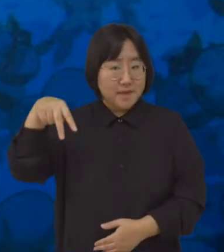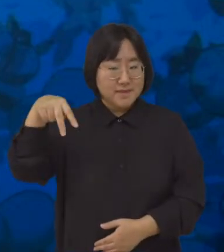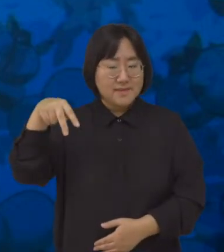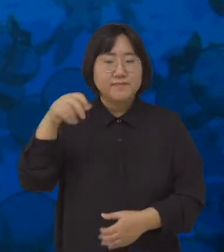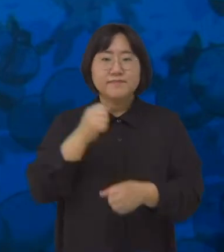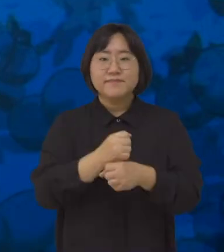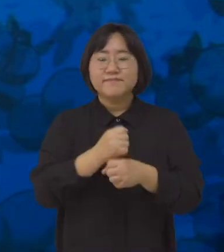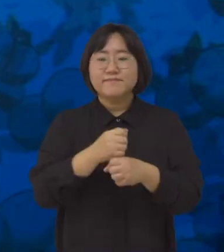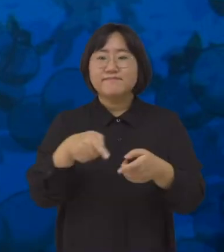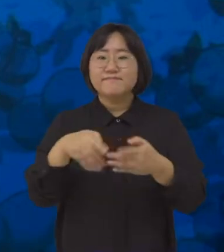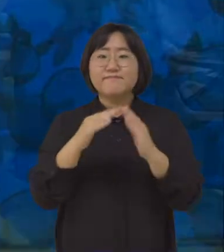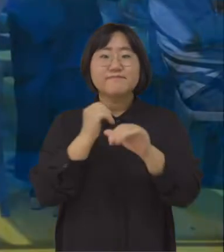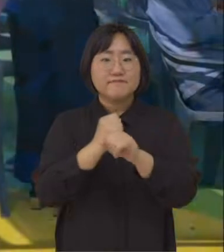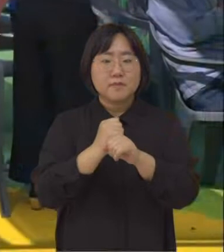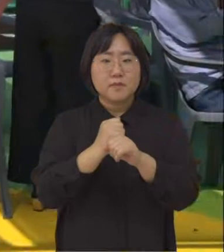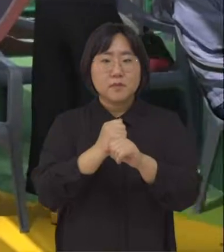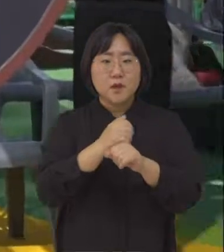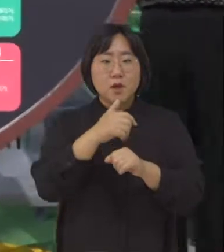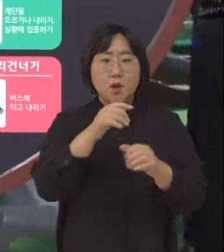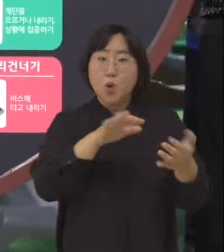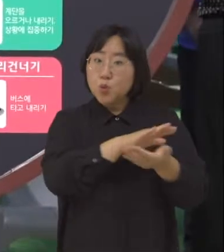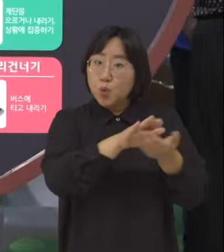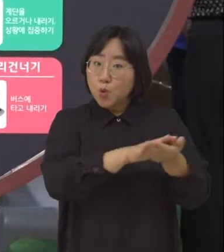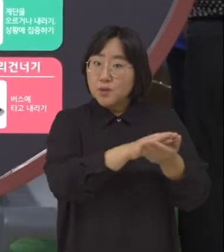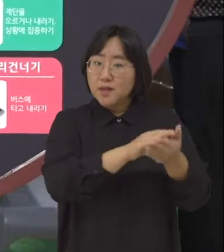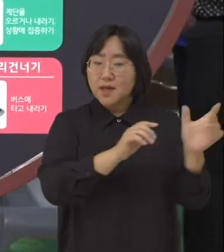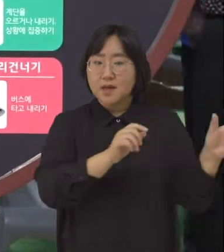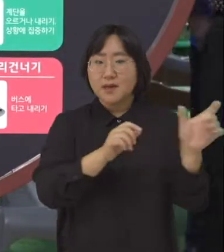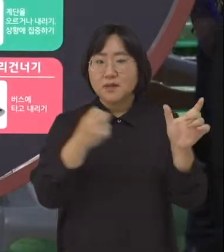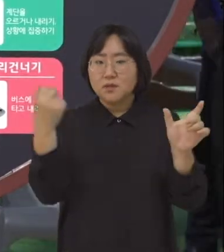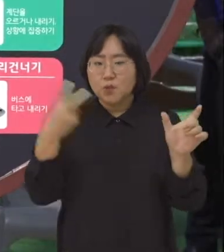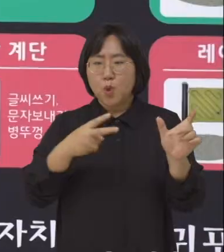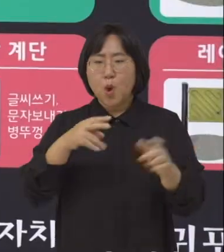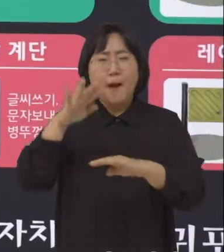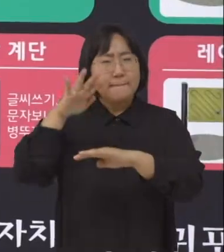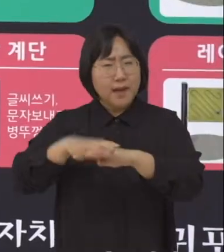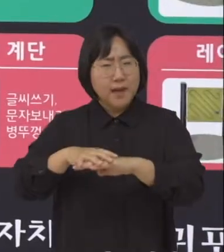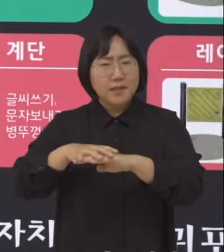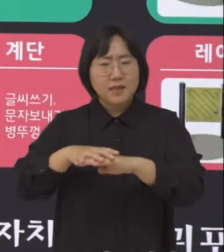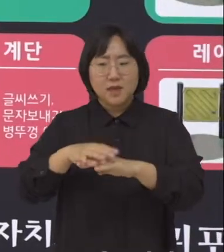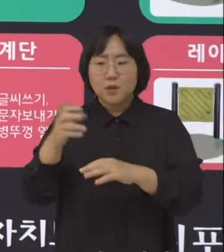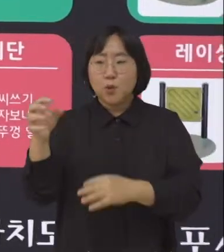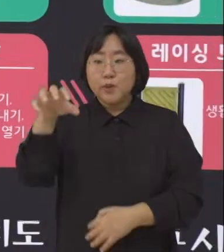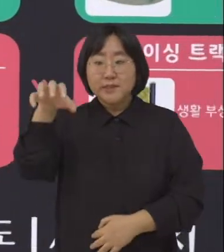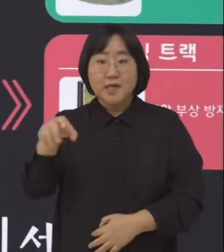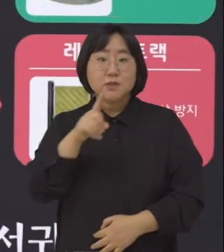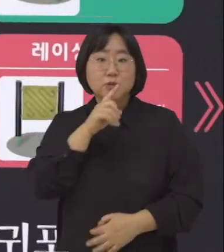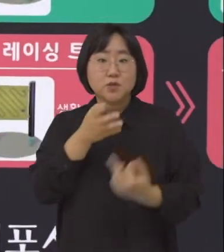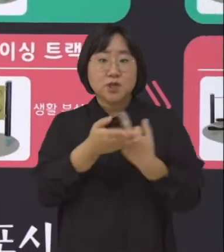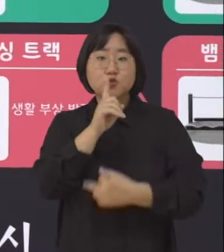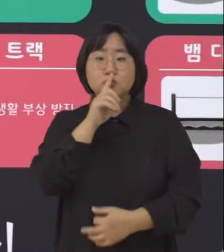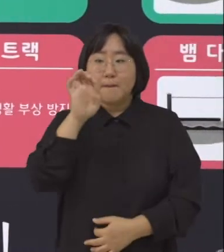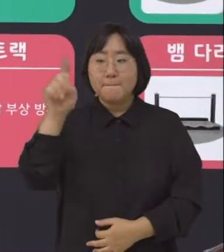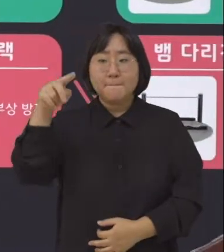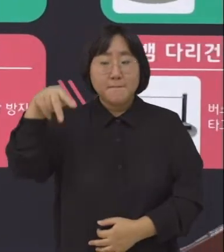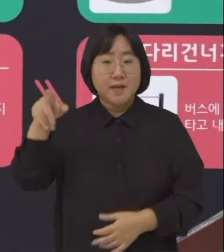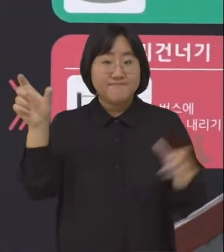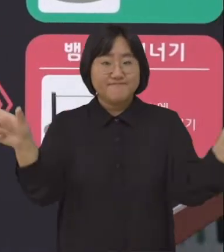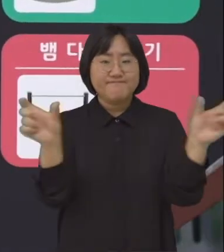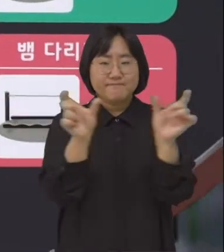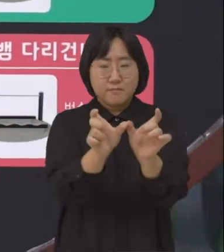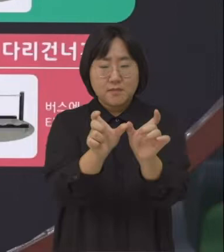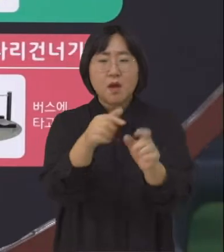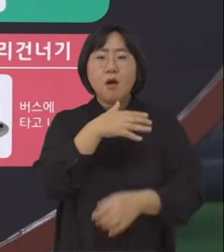놀팟이란 놀다와 밭 또는 장소를 가리키는 제주어 팟을 합친 말로 어르신들이